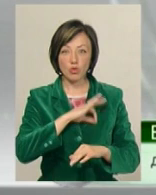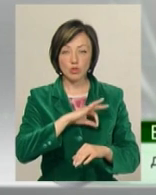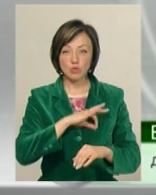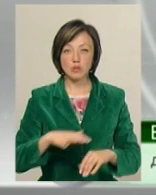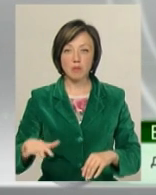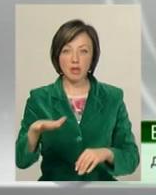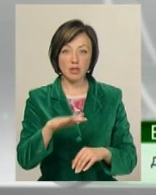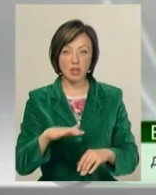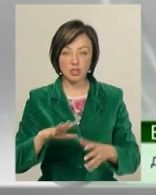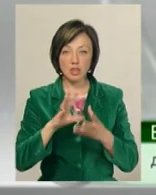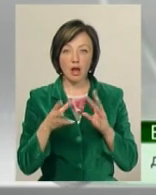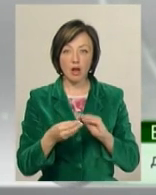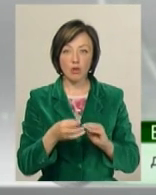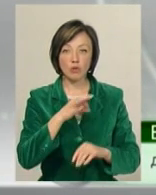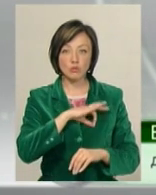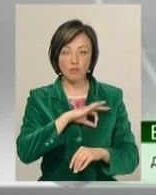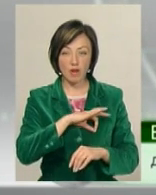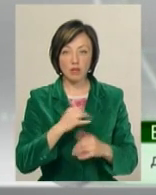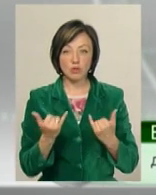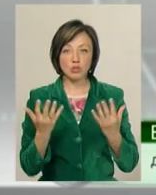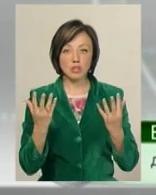майданчиками загального користування.